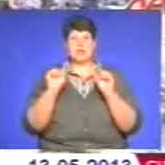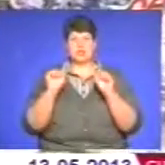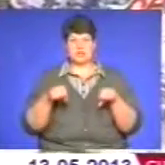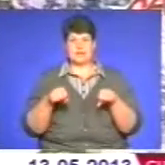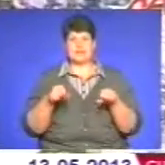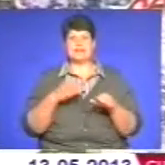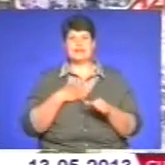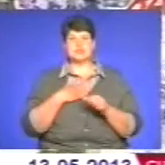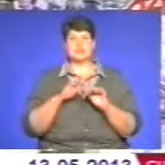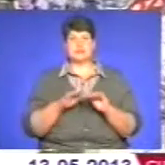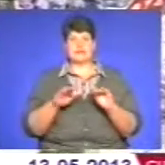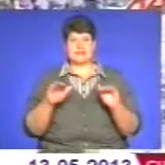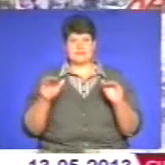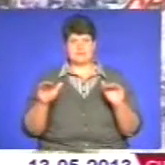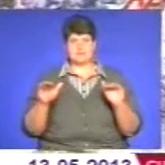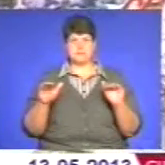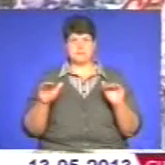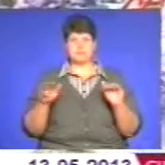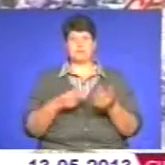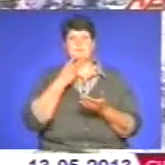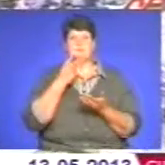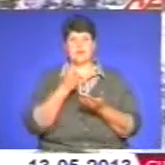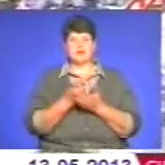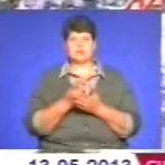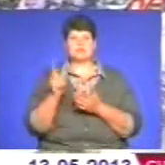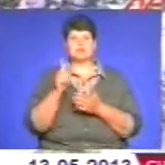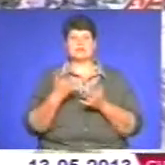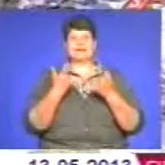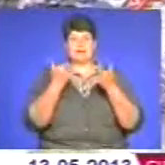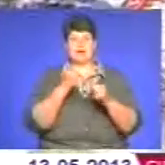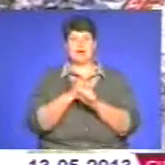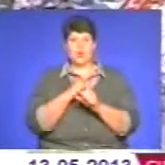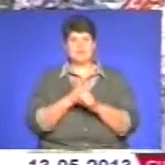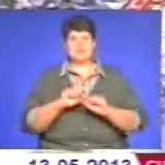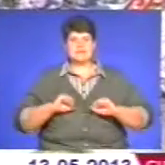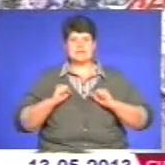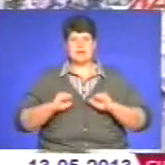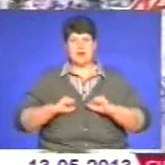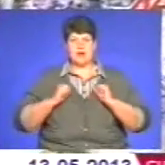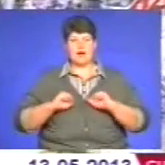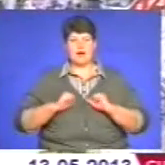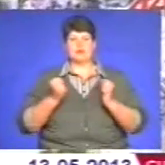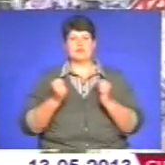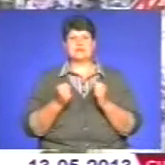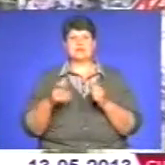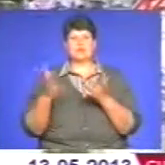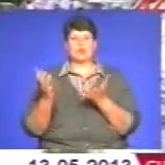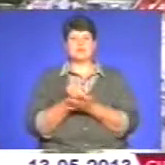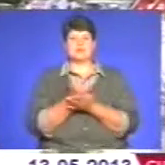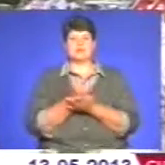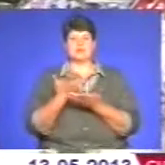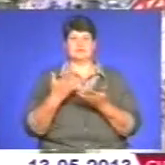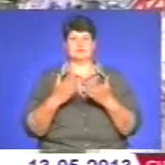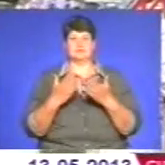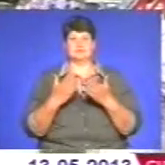нашим дітям бачити, що для них робиться щось, старається, і досягати їм якихось